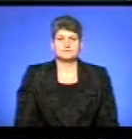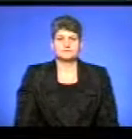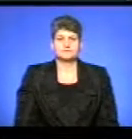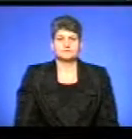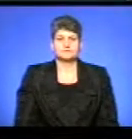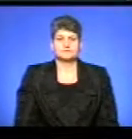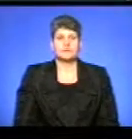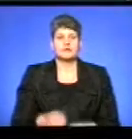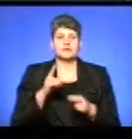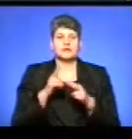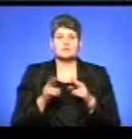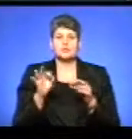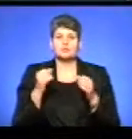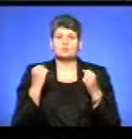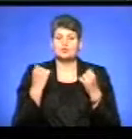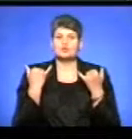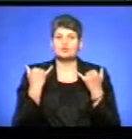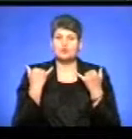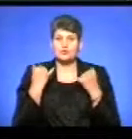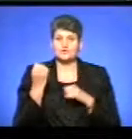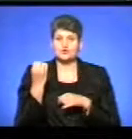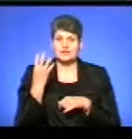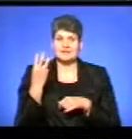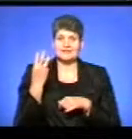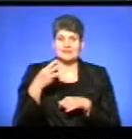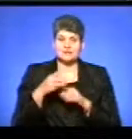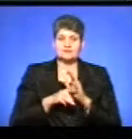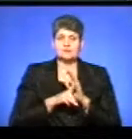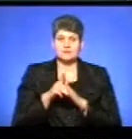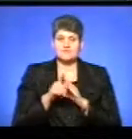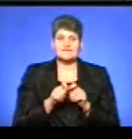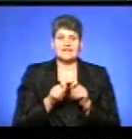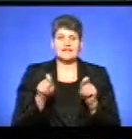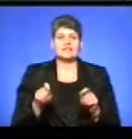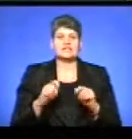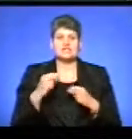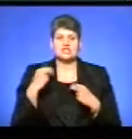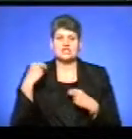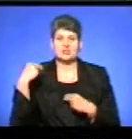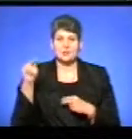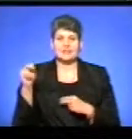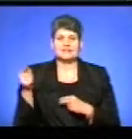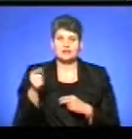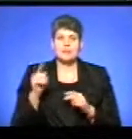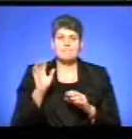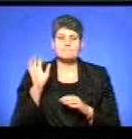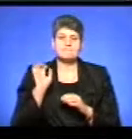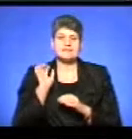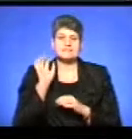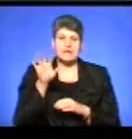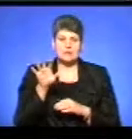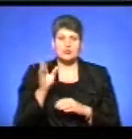І на завершення про спорт. Сьогодні о 14.30 стартував відкритий чемпіонат Тернополя з баскетболу серед юнаків